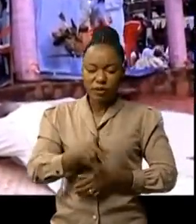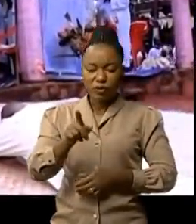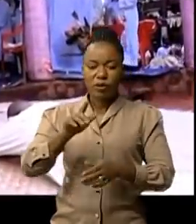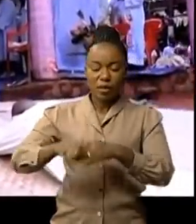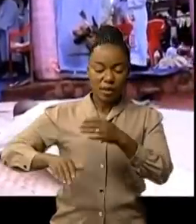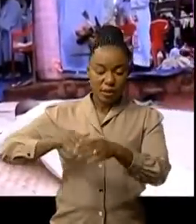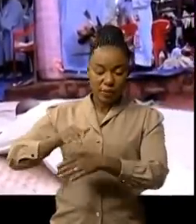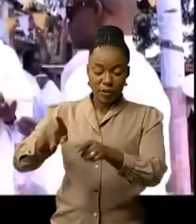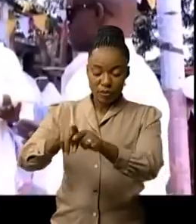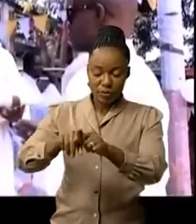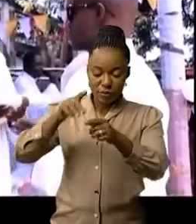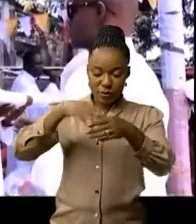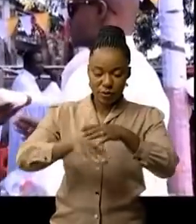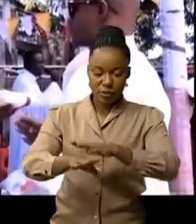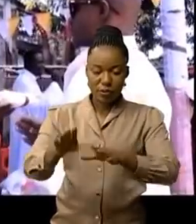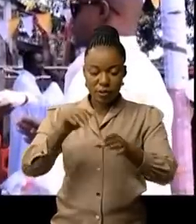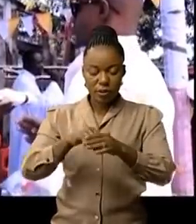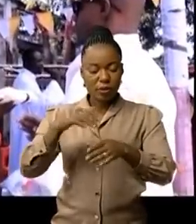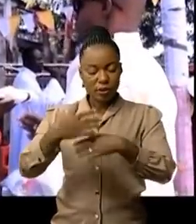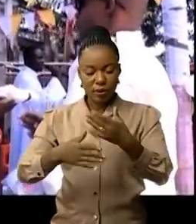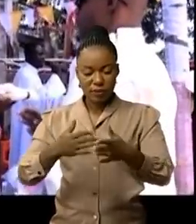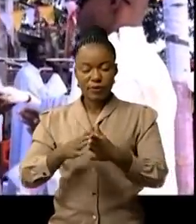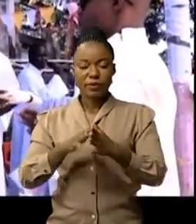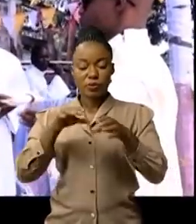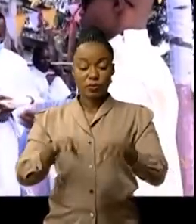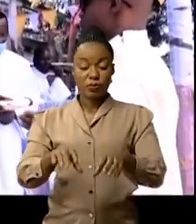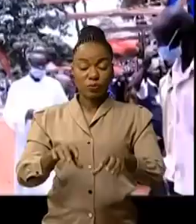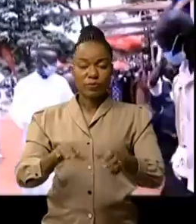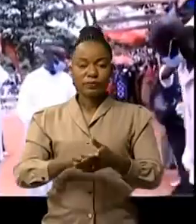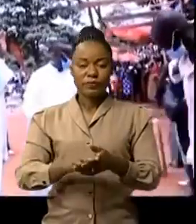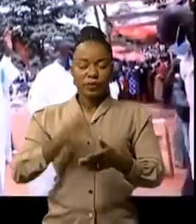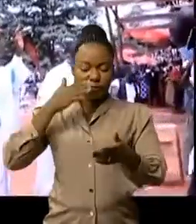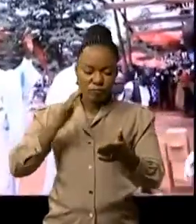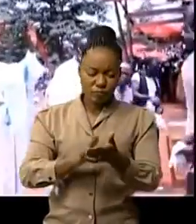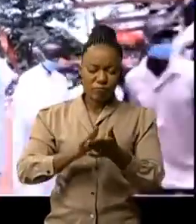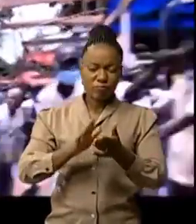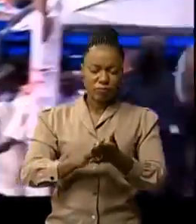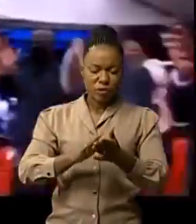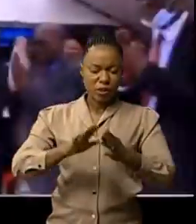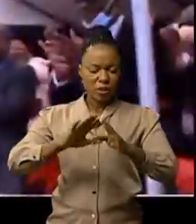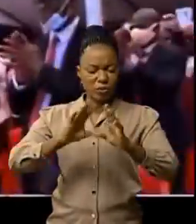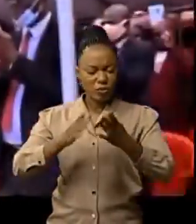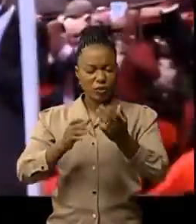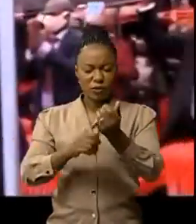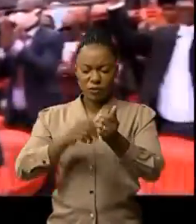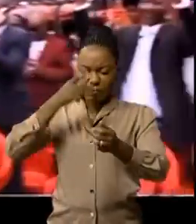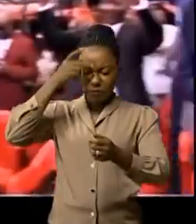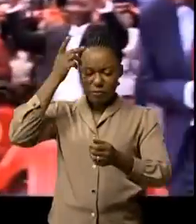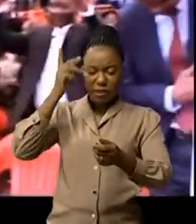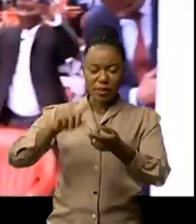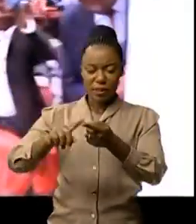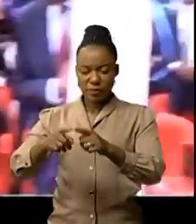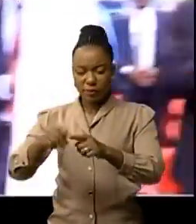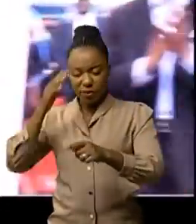ainsi son entrée dans la custodie générale de la RDC sous les applaudissements frénétiques des parents amis et connaissances